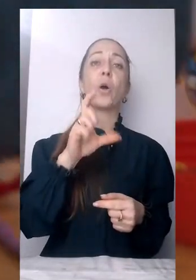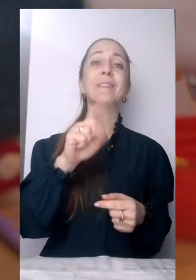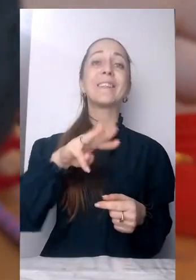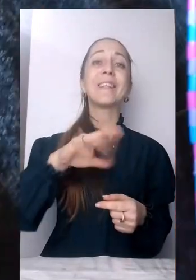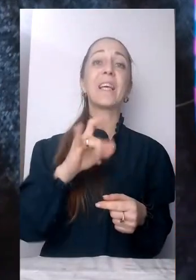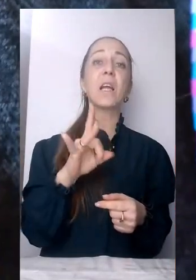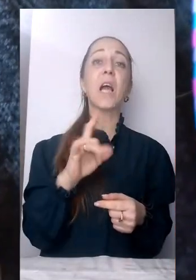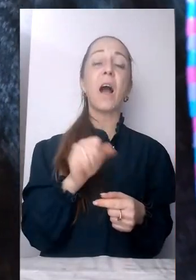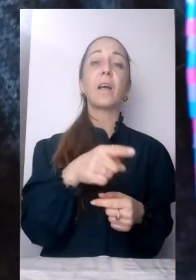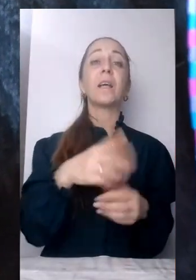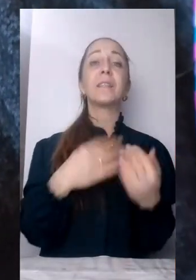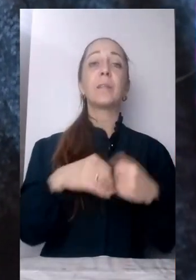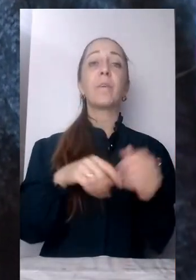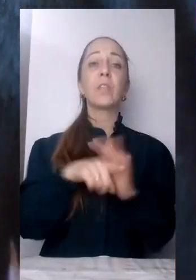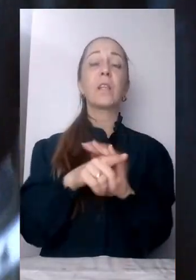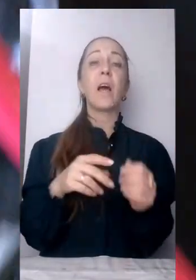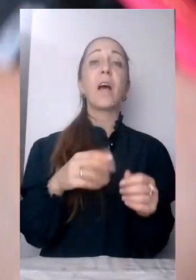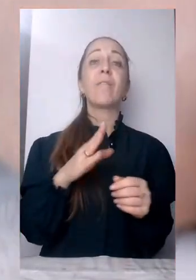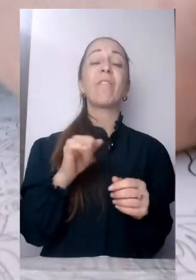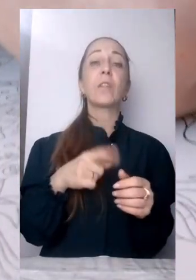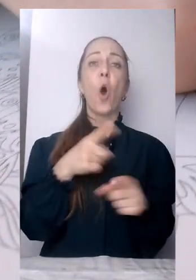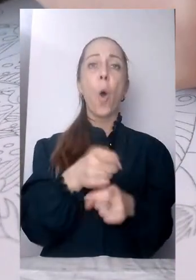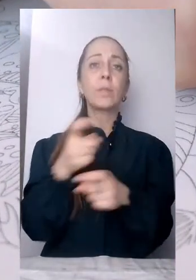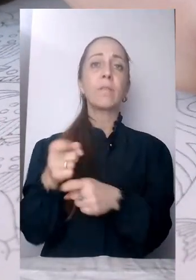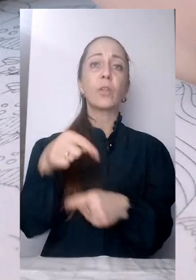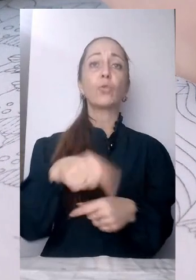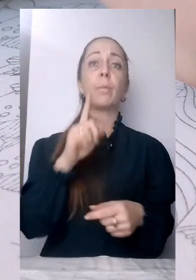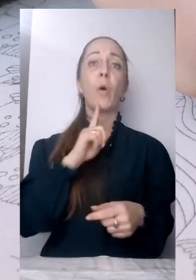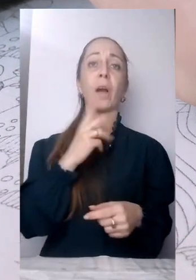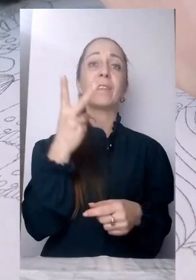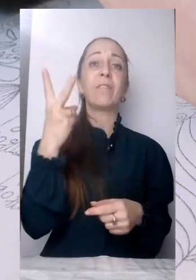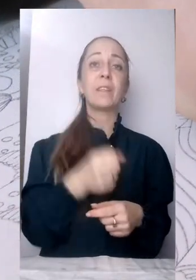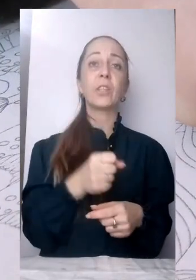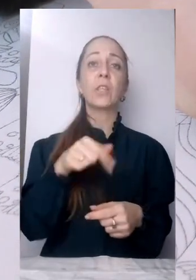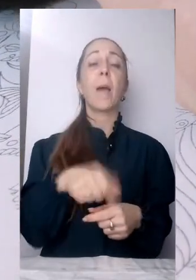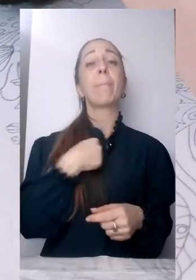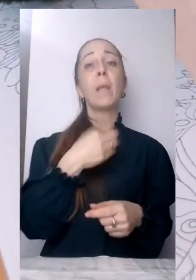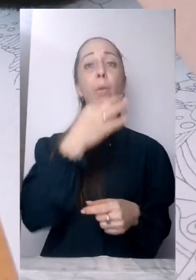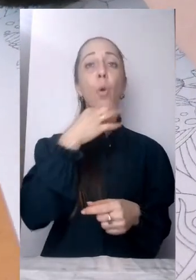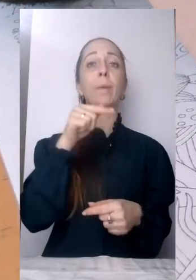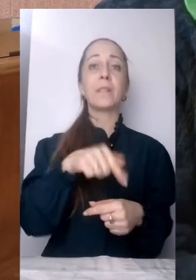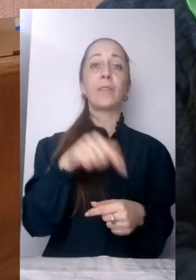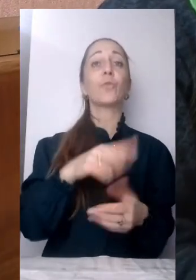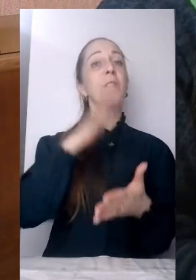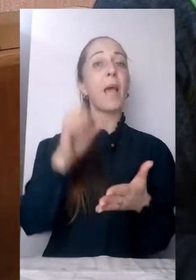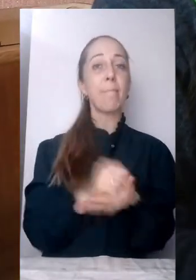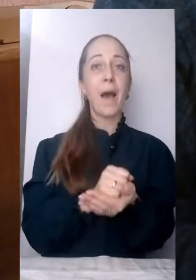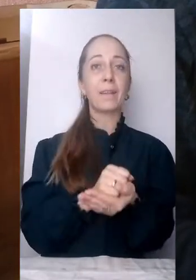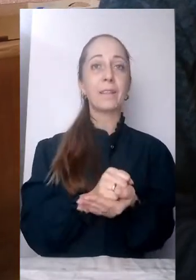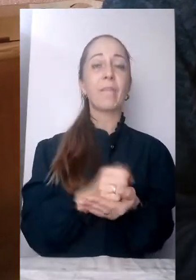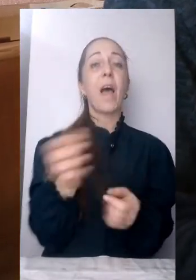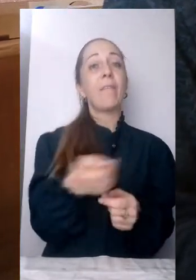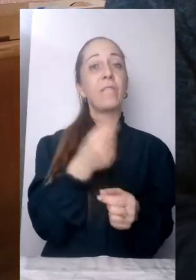сюди від обстрілів. Тут вони мешкають два тижні. Мені тут подобається займатися вишиванням,